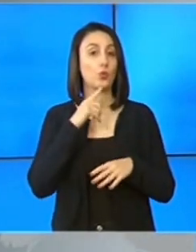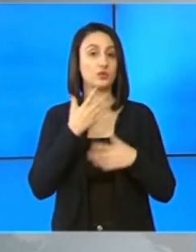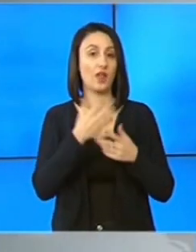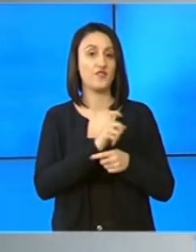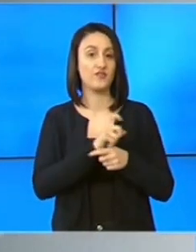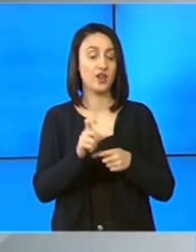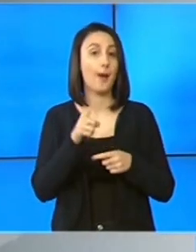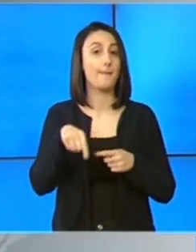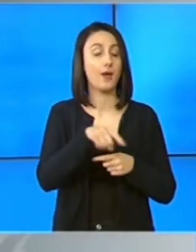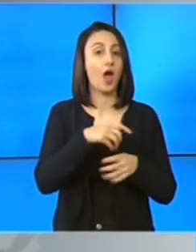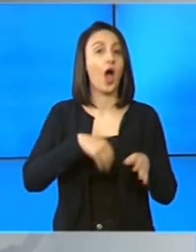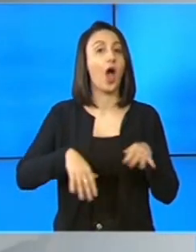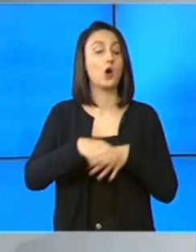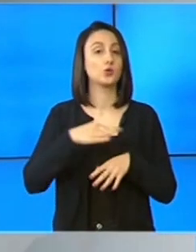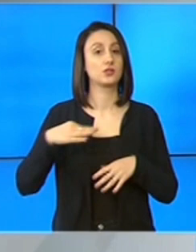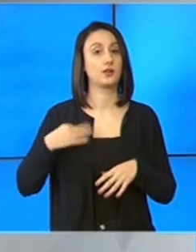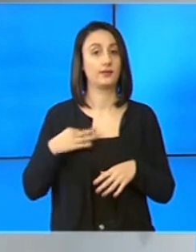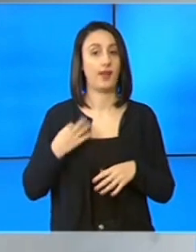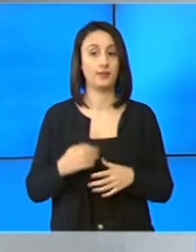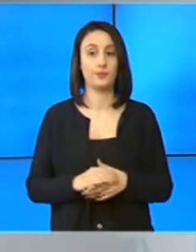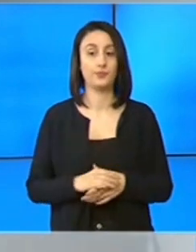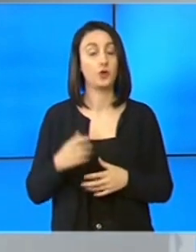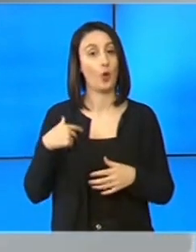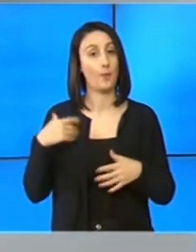dea vina pe ei pentru haosul din sănătate.